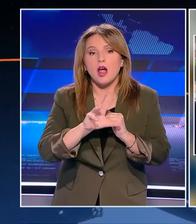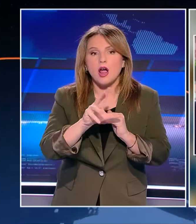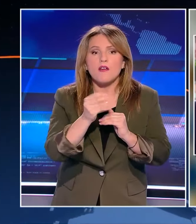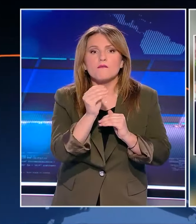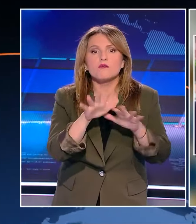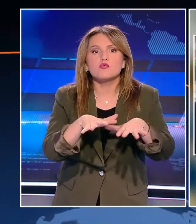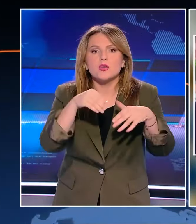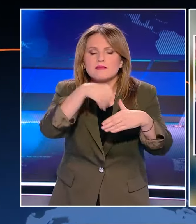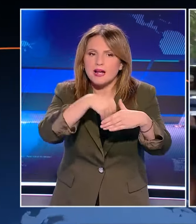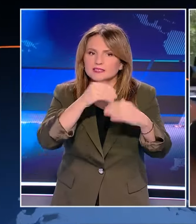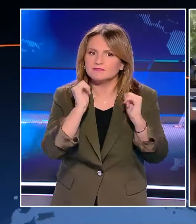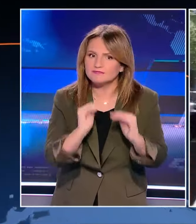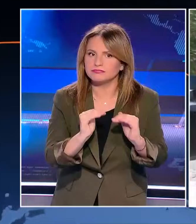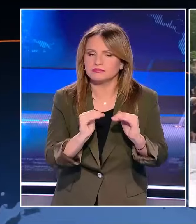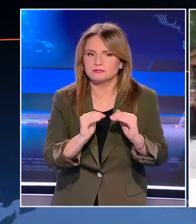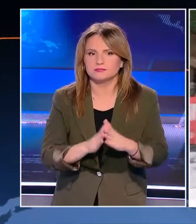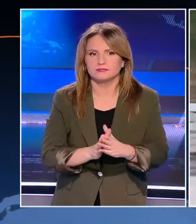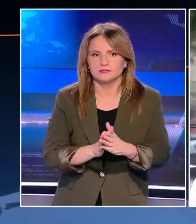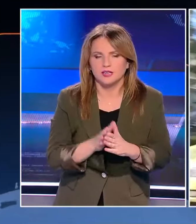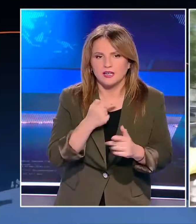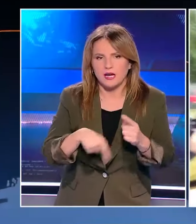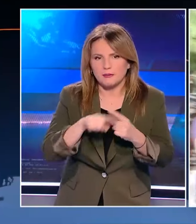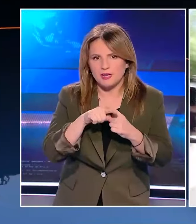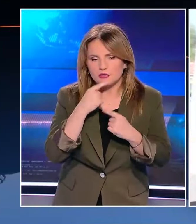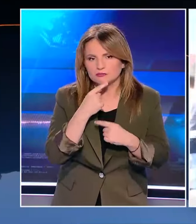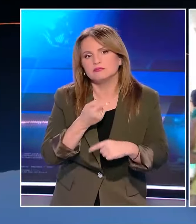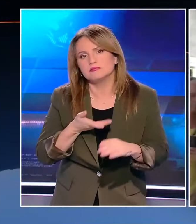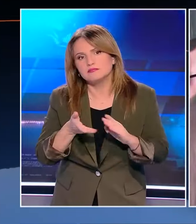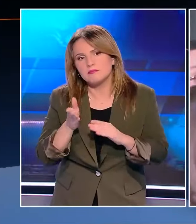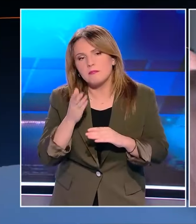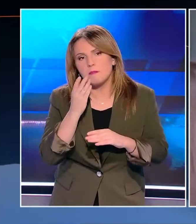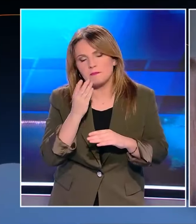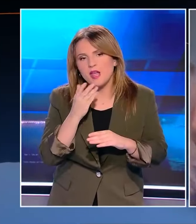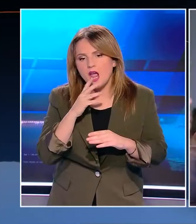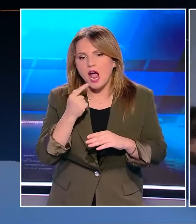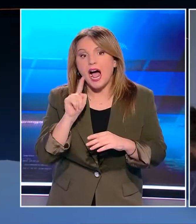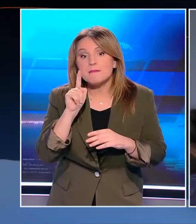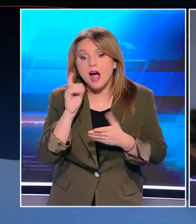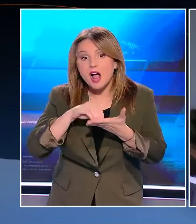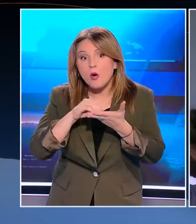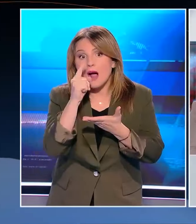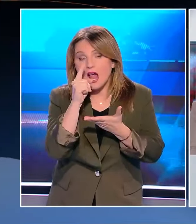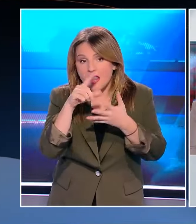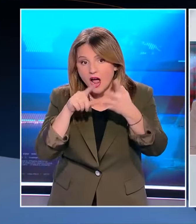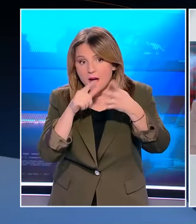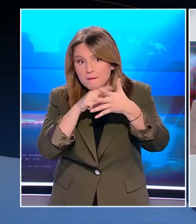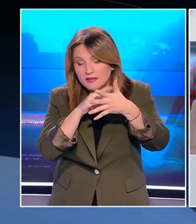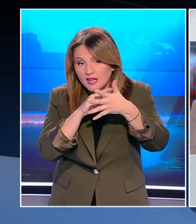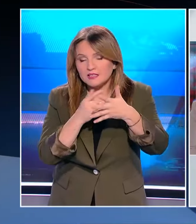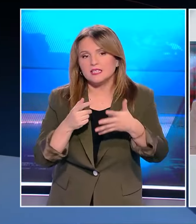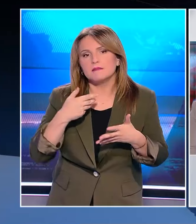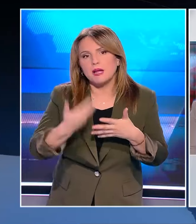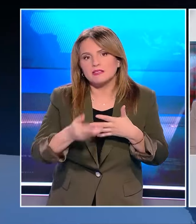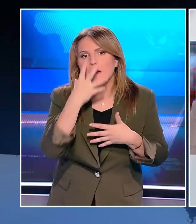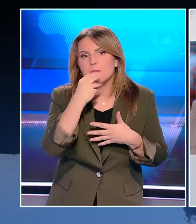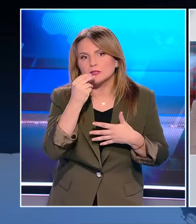Στης κοινοβουλευτικής ομάδας Μία ακόμα απώλεια κοινοβουλευτικής έδρας φέρνει το ΠΑΣΟΚ στη δεύτερη θέση εντός κοινοβουλίου Έφυγα από τον